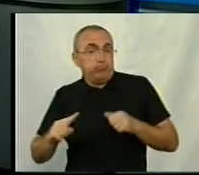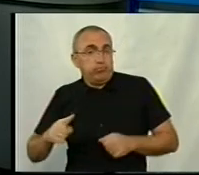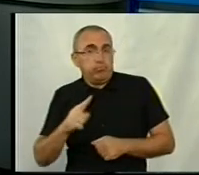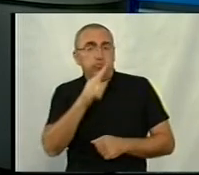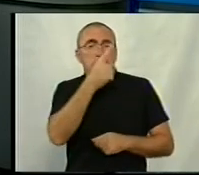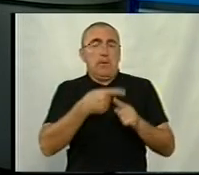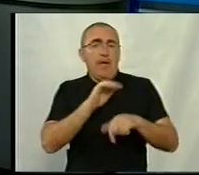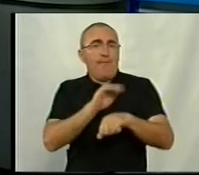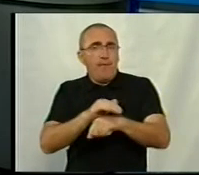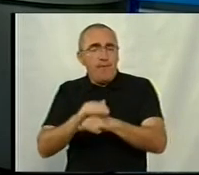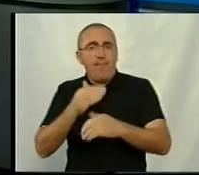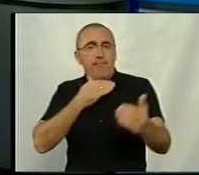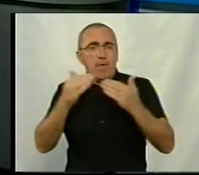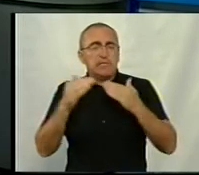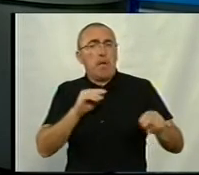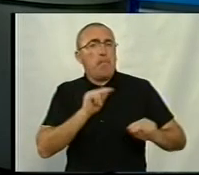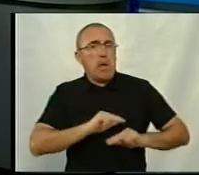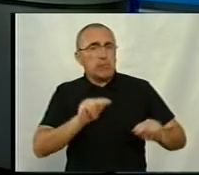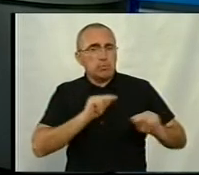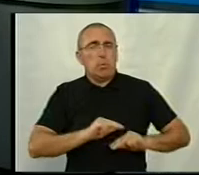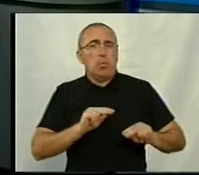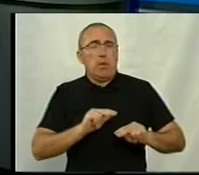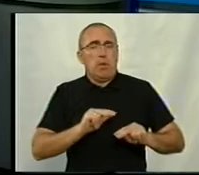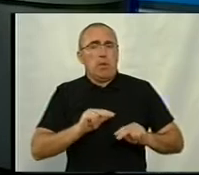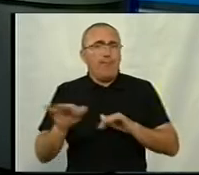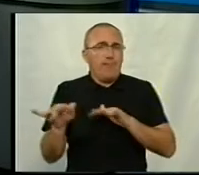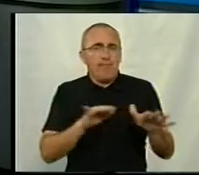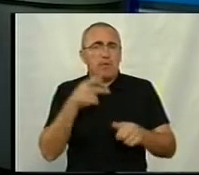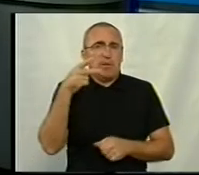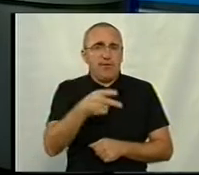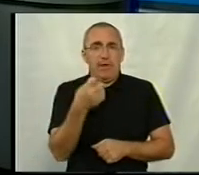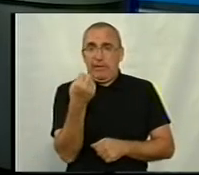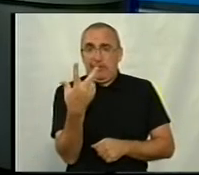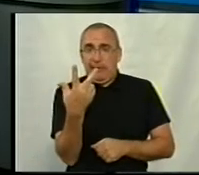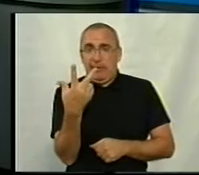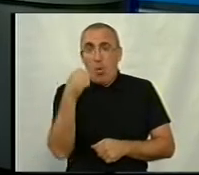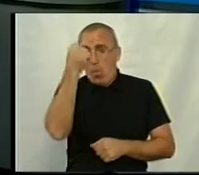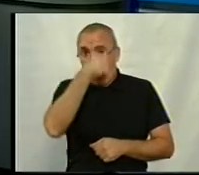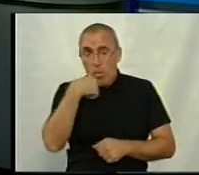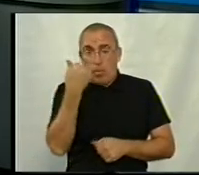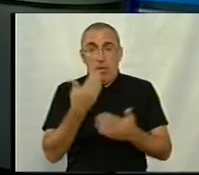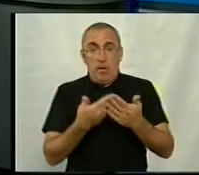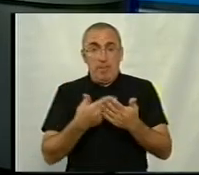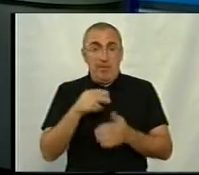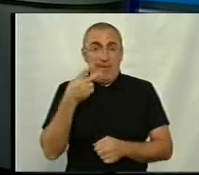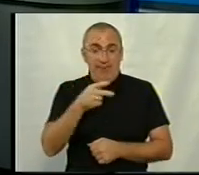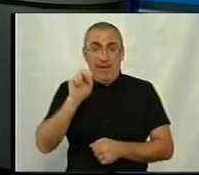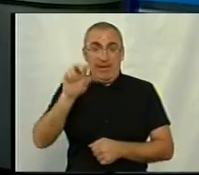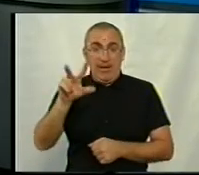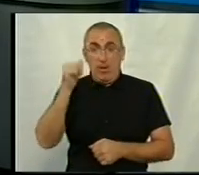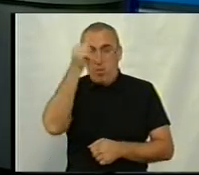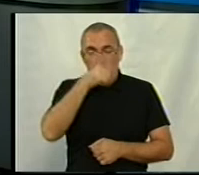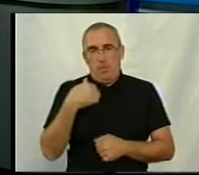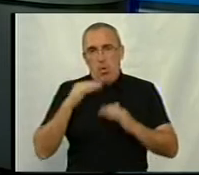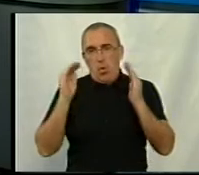по таким фактам. Виставка у нас працює, функціонує з 2013 року. То якщо в 2013 року, наведу